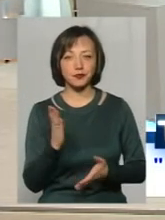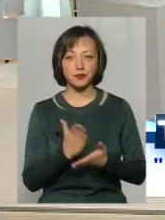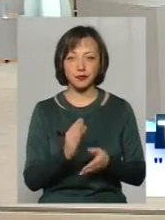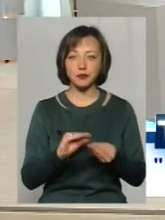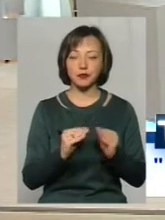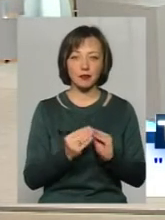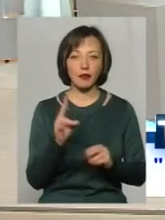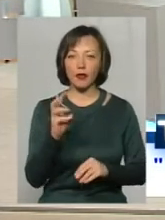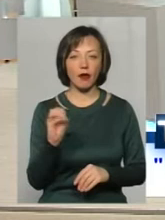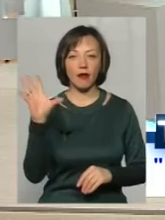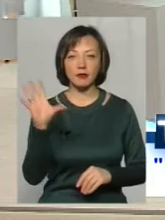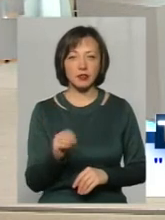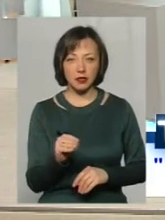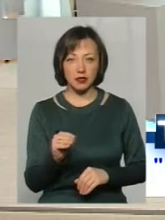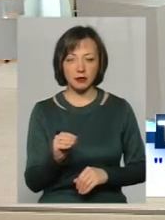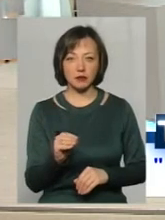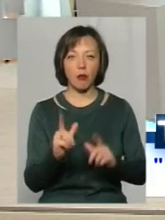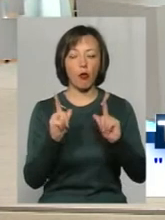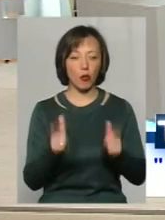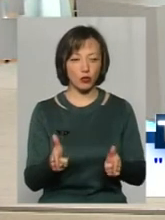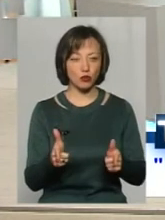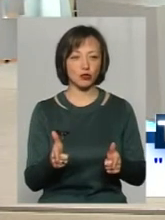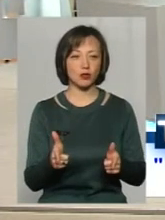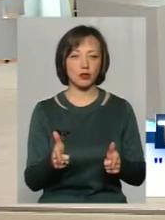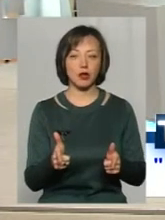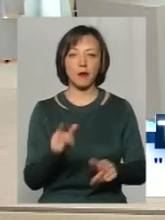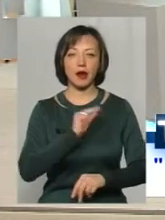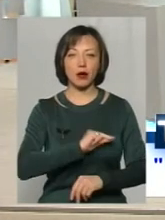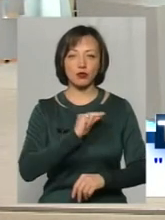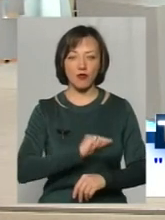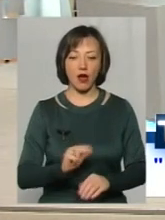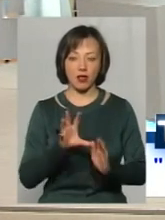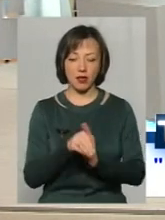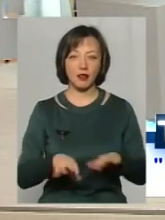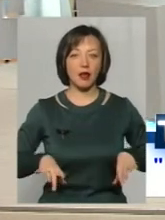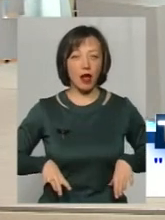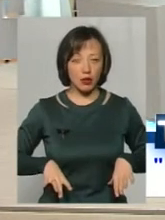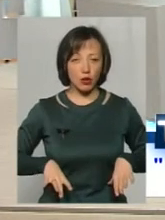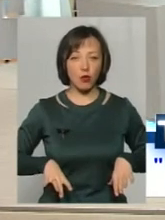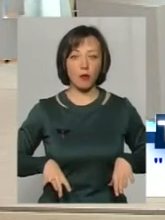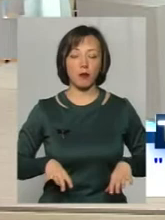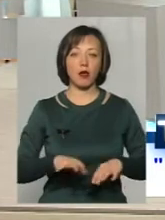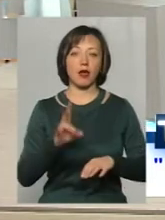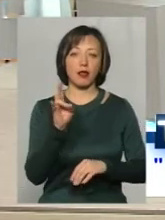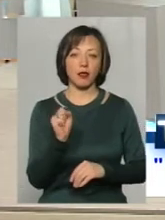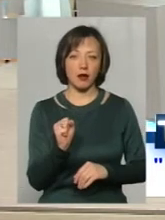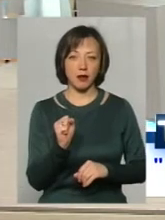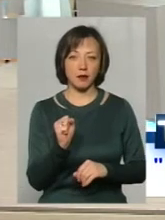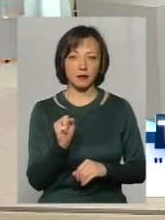проблема, не всі погоджуються йти працювати тренером на